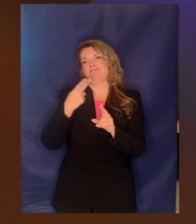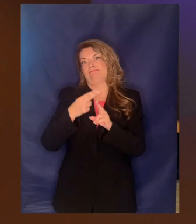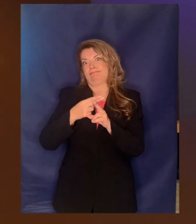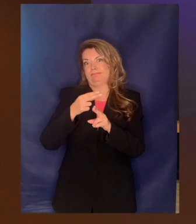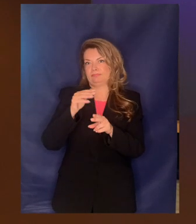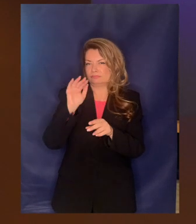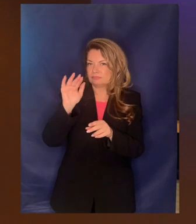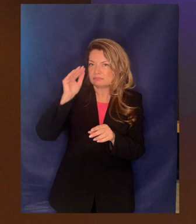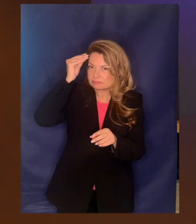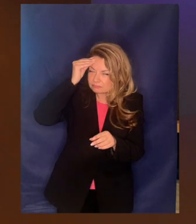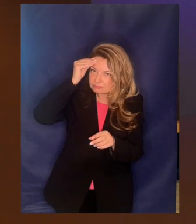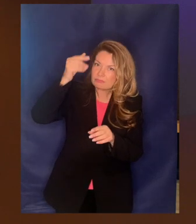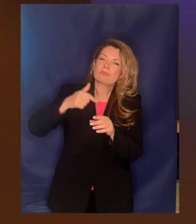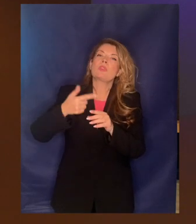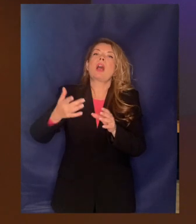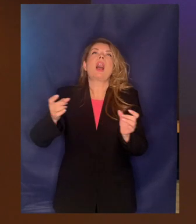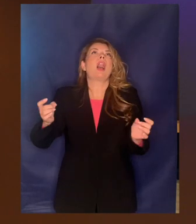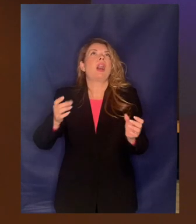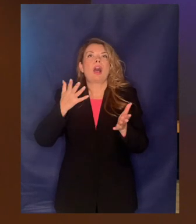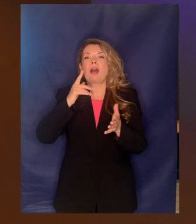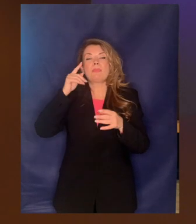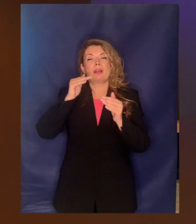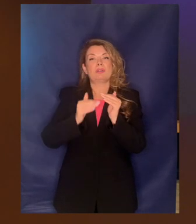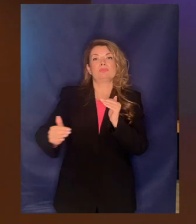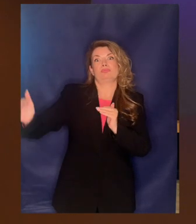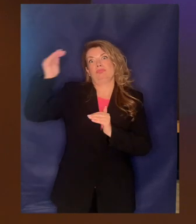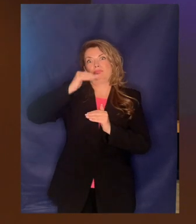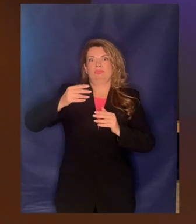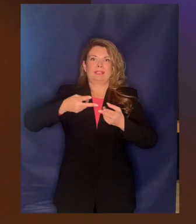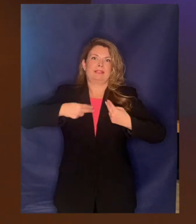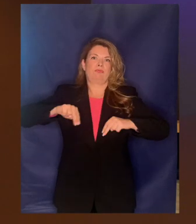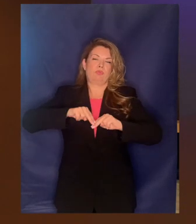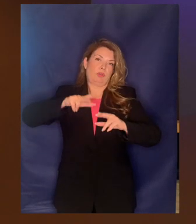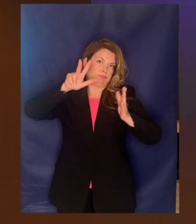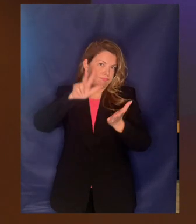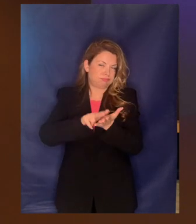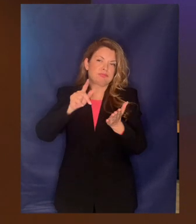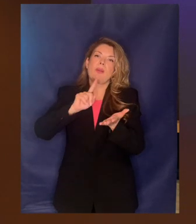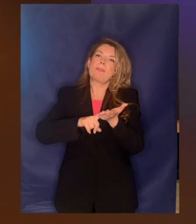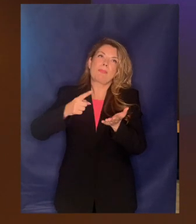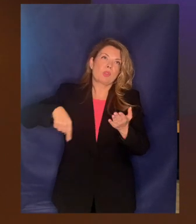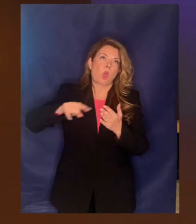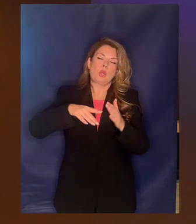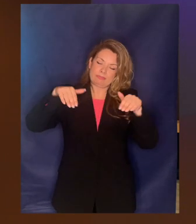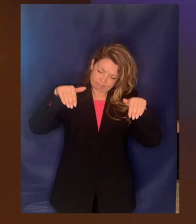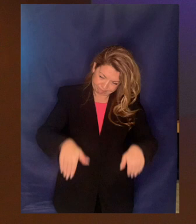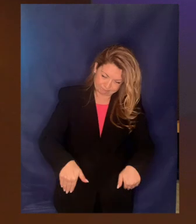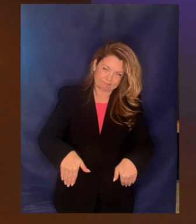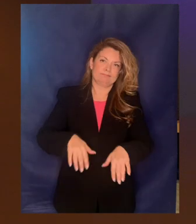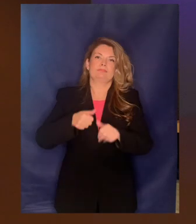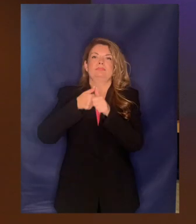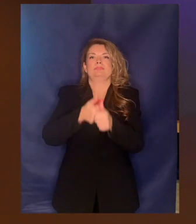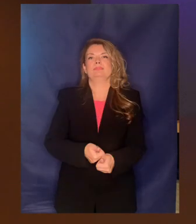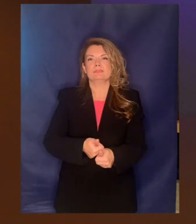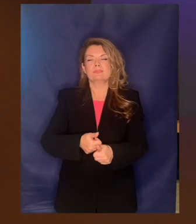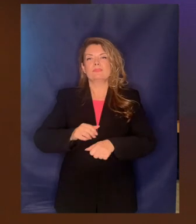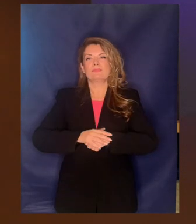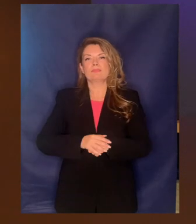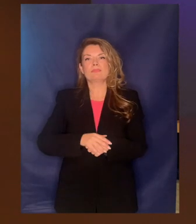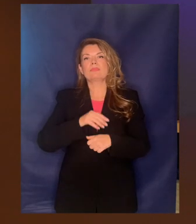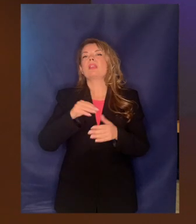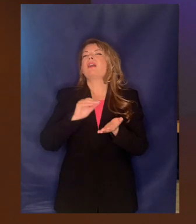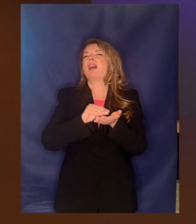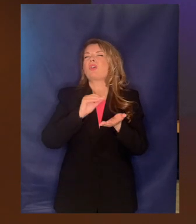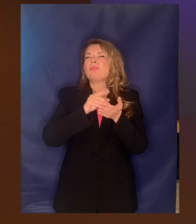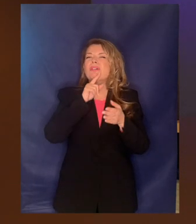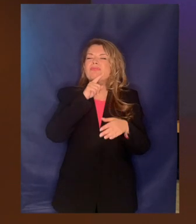ο οποιαδήποτε απόφαση βγει από το ΣΤΕ θα γίνει σεβαστή ανά πάσα στιγμή επίσης το ΤΑΙΠΕΔ είναι